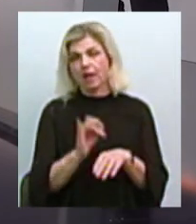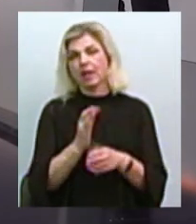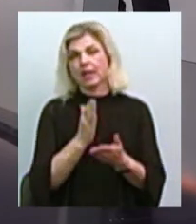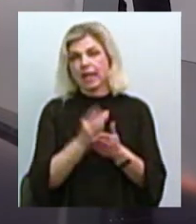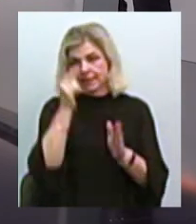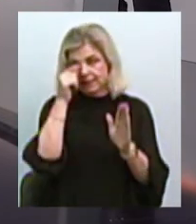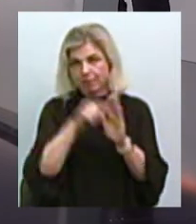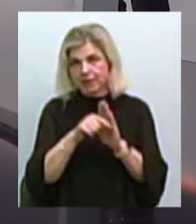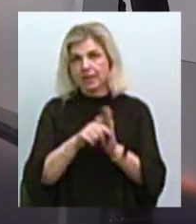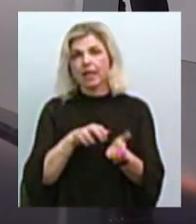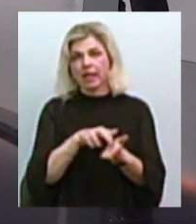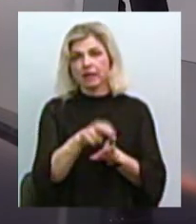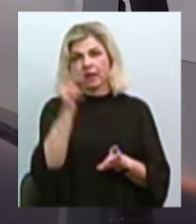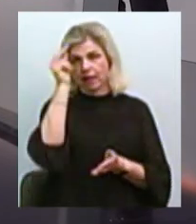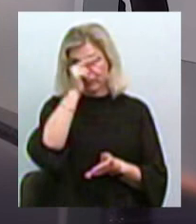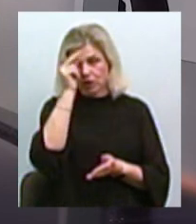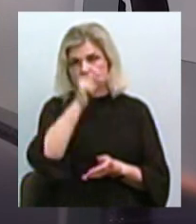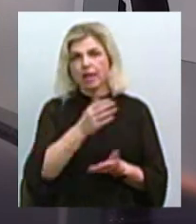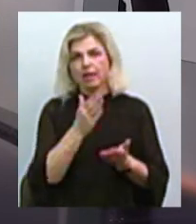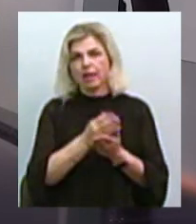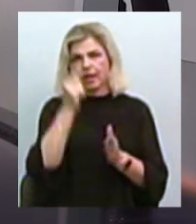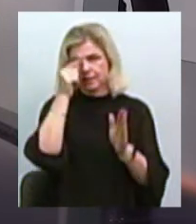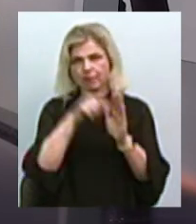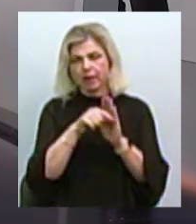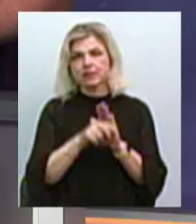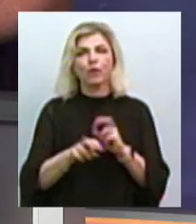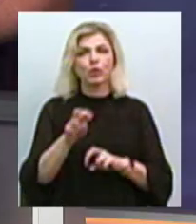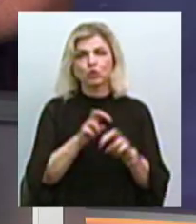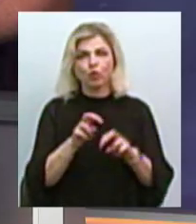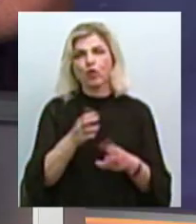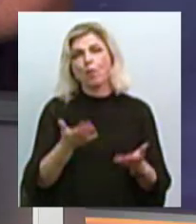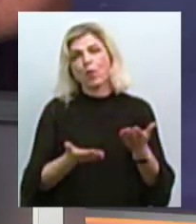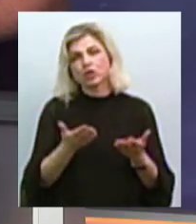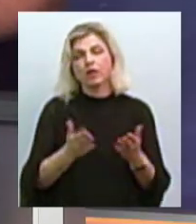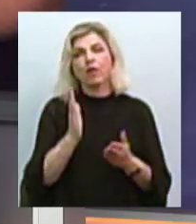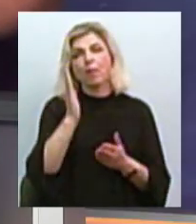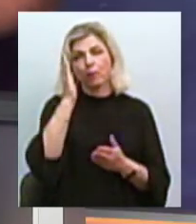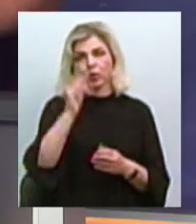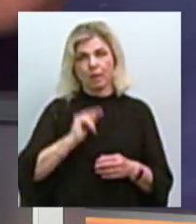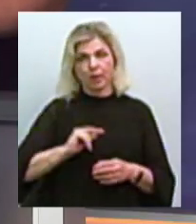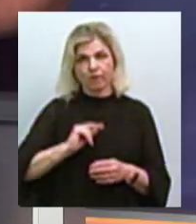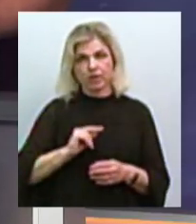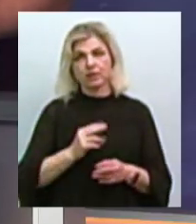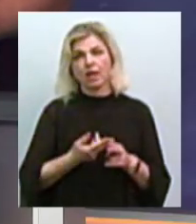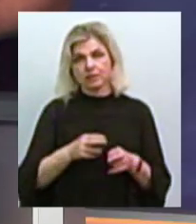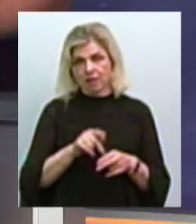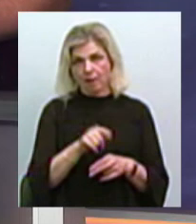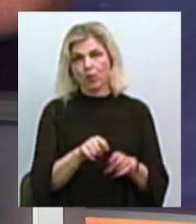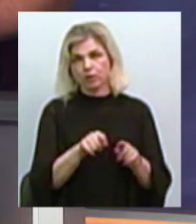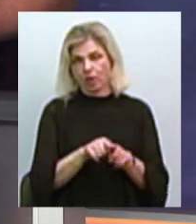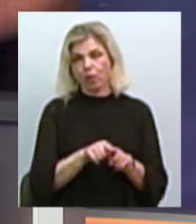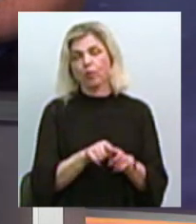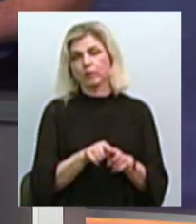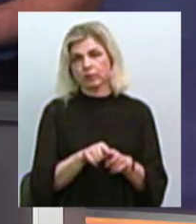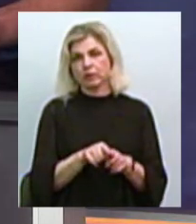сьогодні йти навчатись, є сенс сьогодні десь підшукувати собі, можливо, майбутню професію, саме в такому сегменті